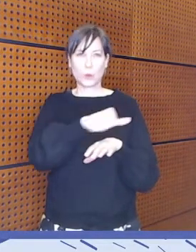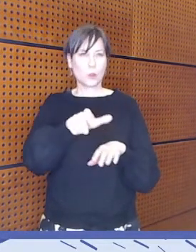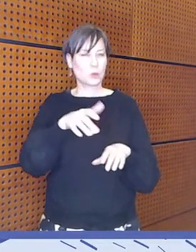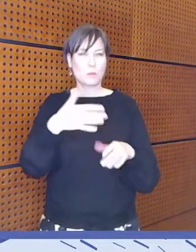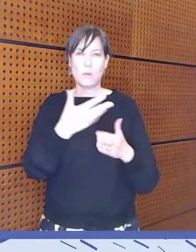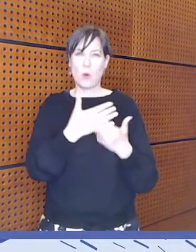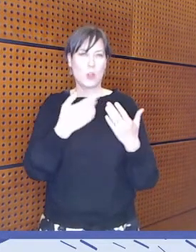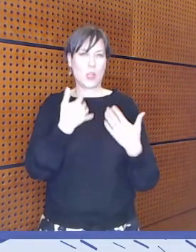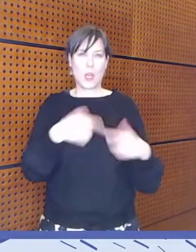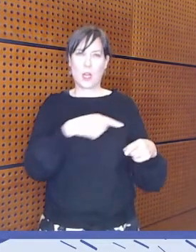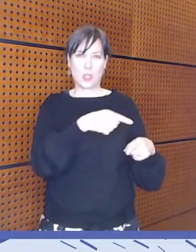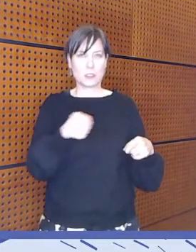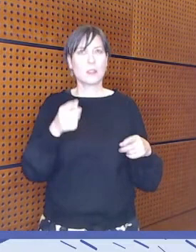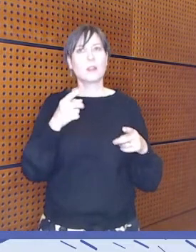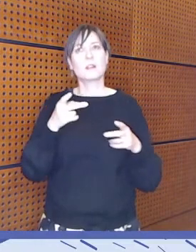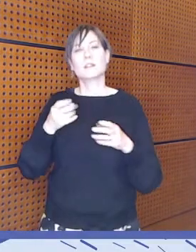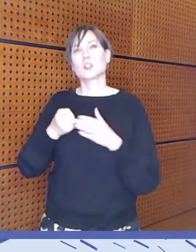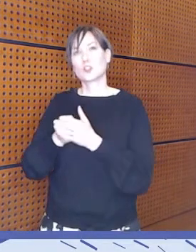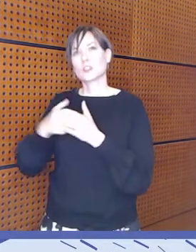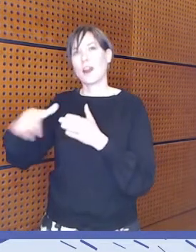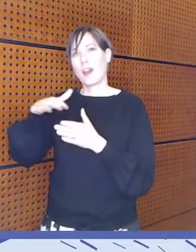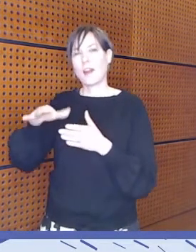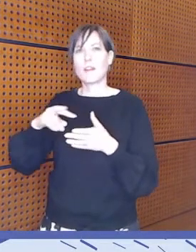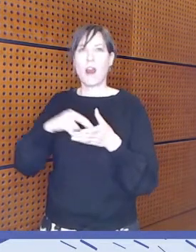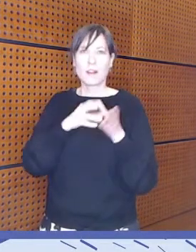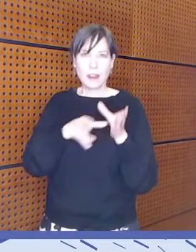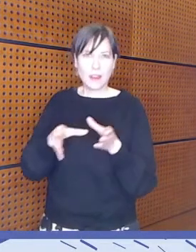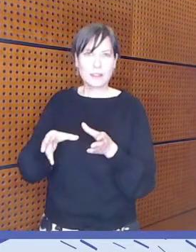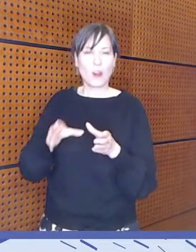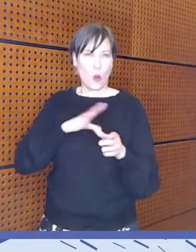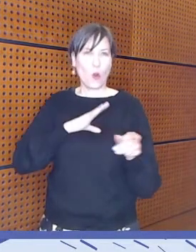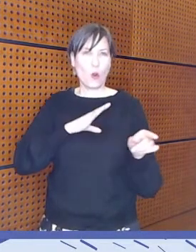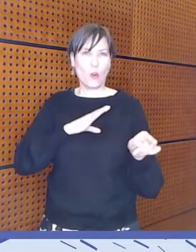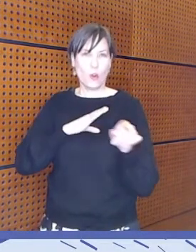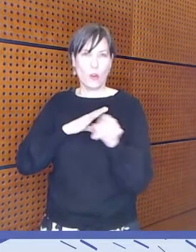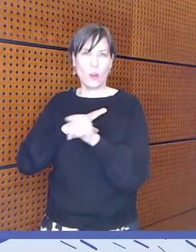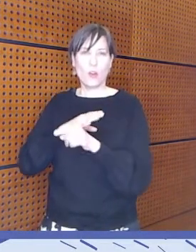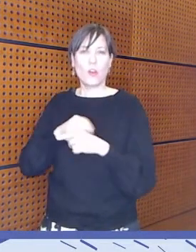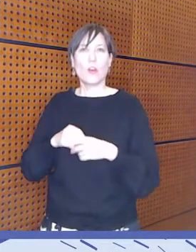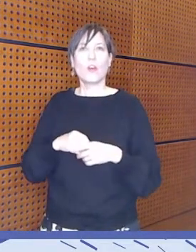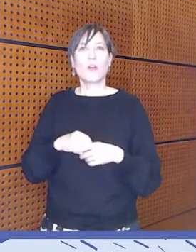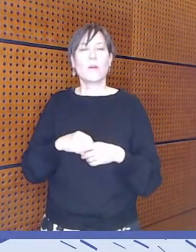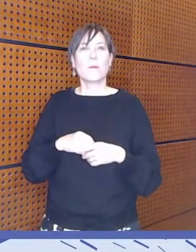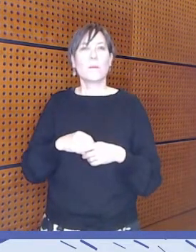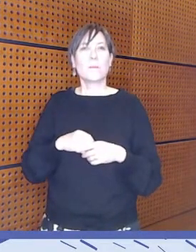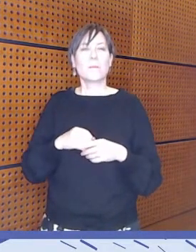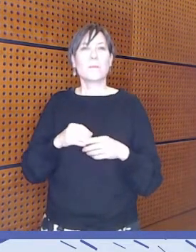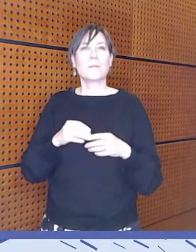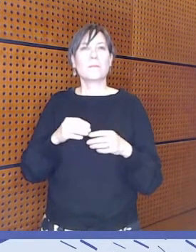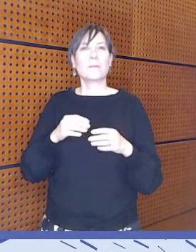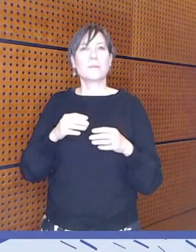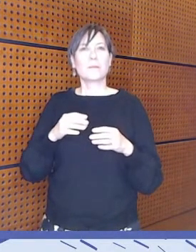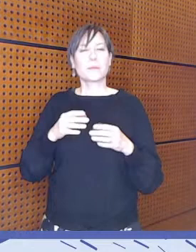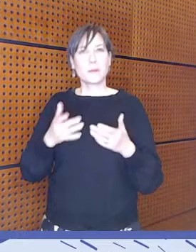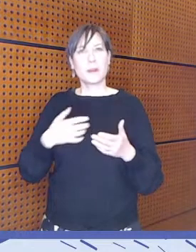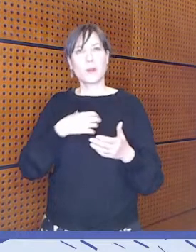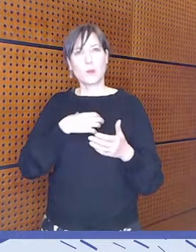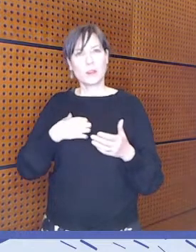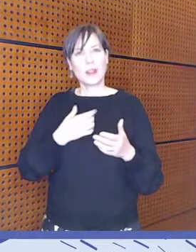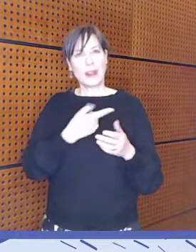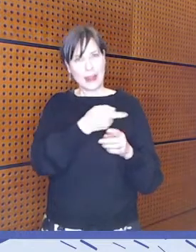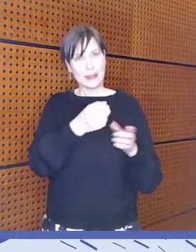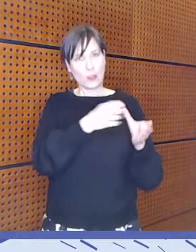sosiaalialan hankkeita. Tämän tyyppistä, ja me ollaan nyt tosi paljon kannustettu osallistamaan näitä ryhmiä